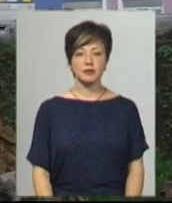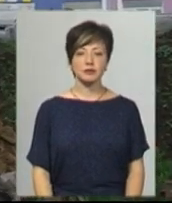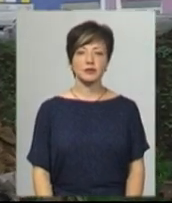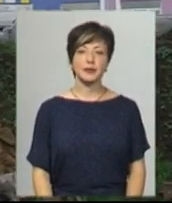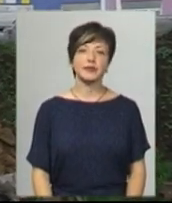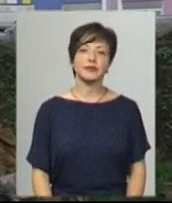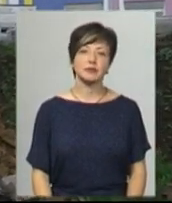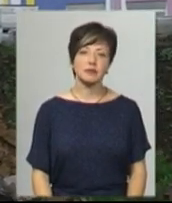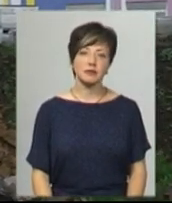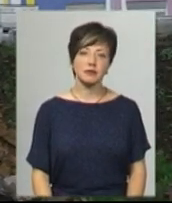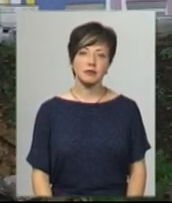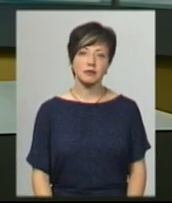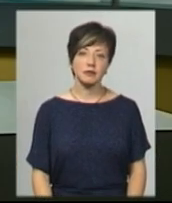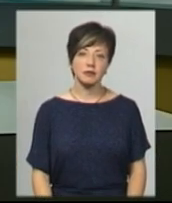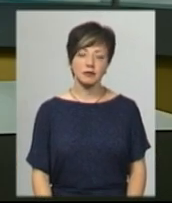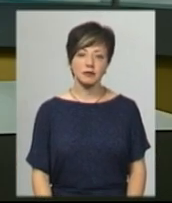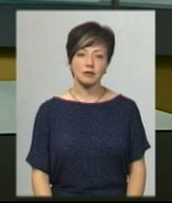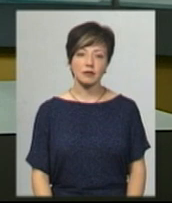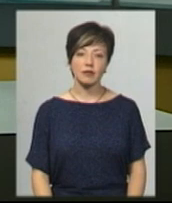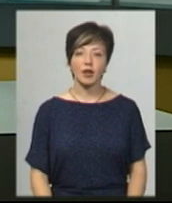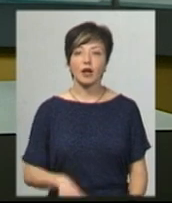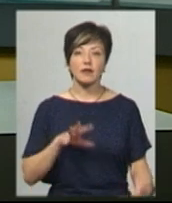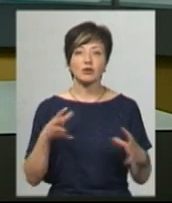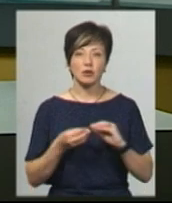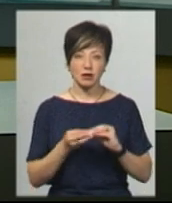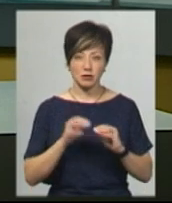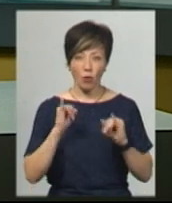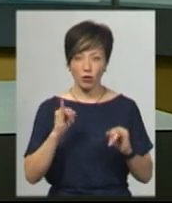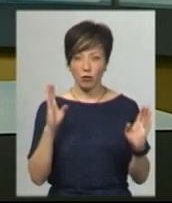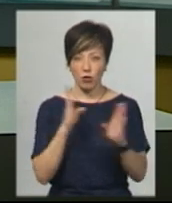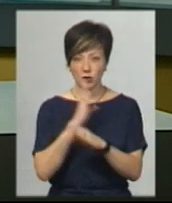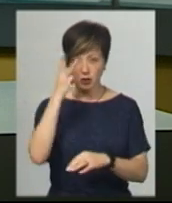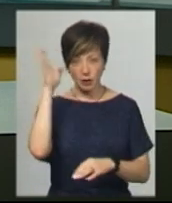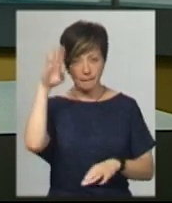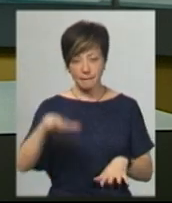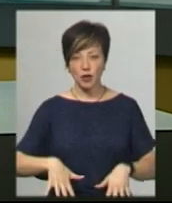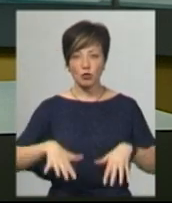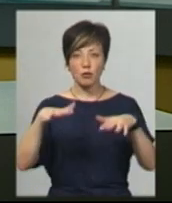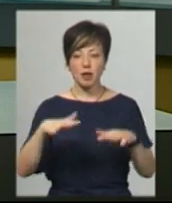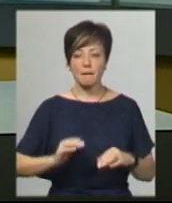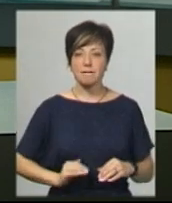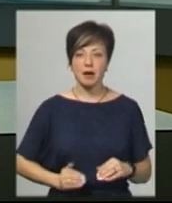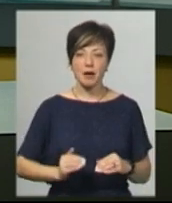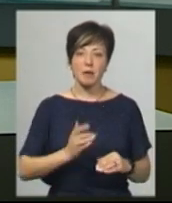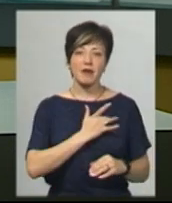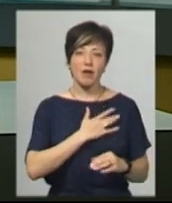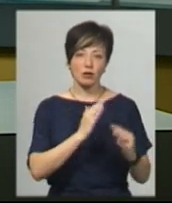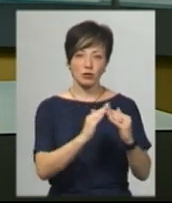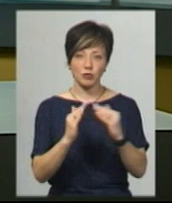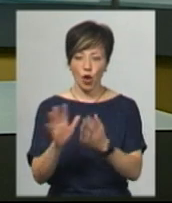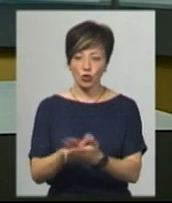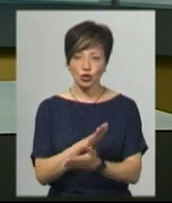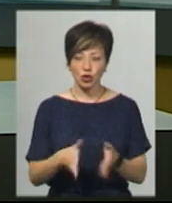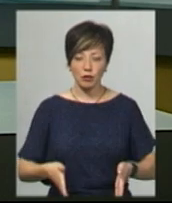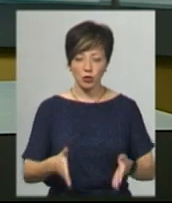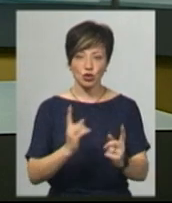Суспільному. Хмельницький. Внаслідок негоди на Хмельниччині підтопило приватні домоволодіння. Рятувальники розчистили